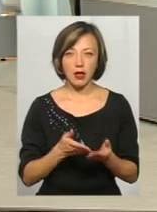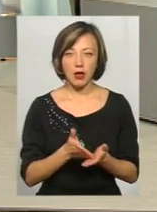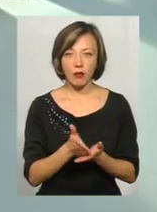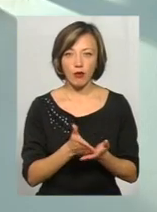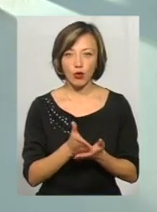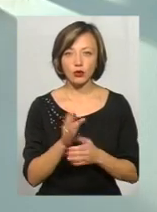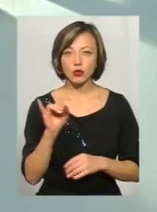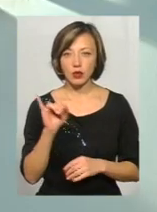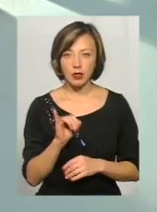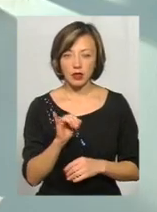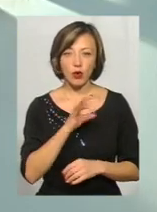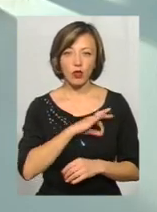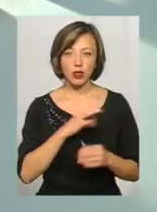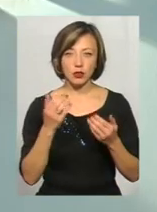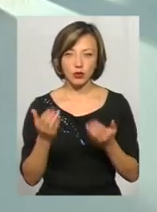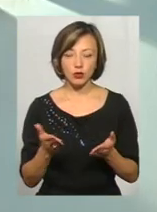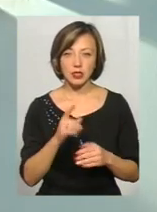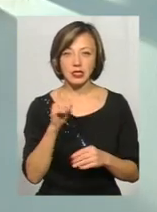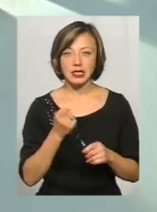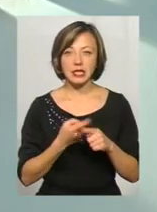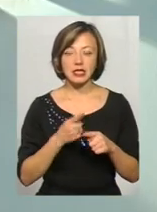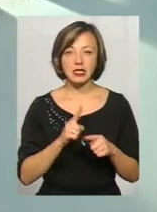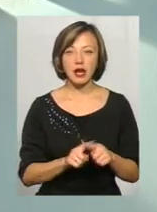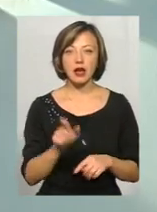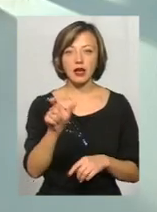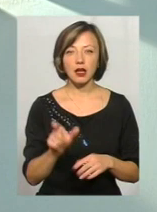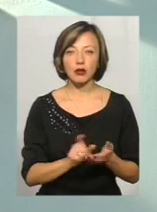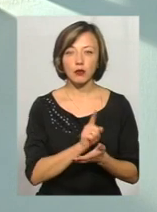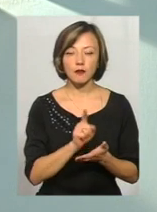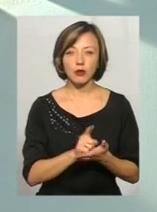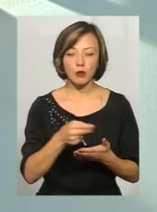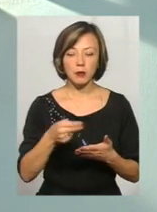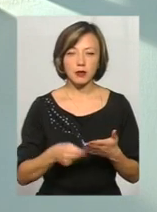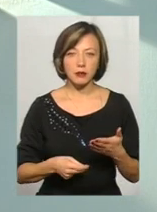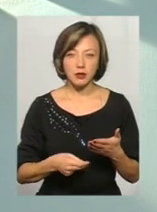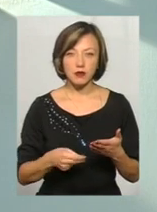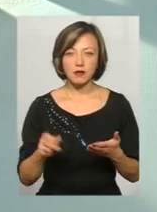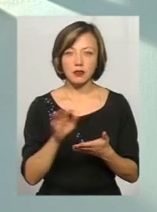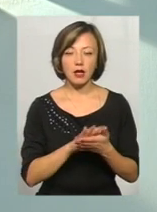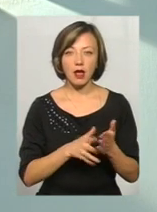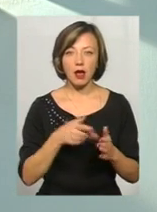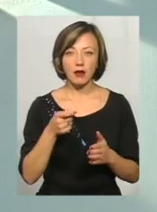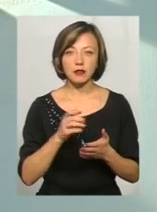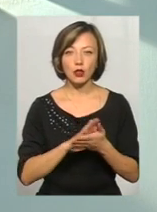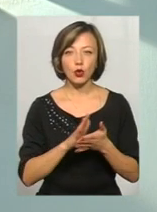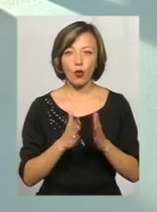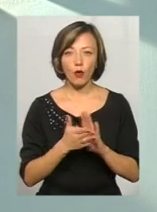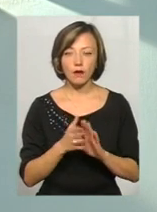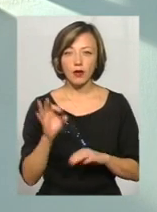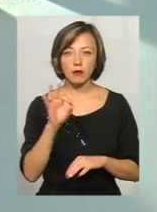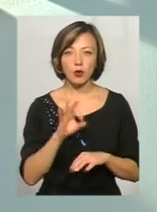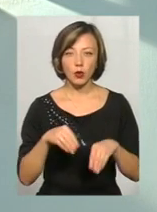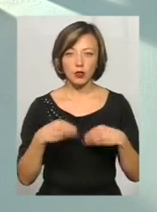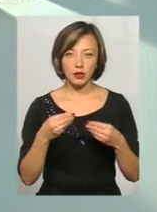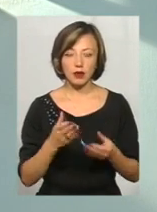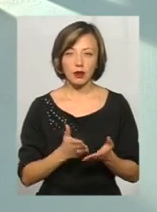користуйтесь. За це клієнт обов'язково підписується в заявці договорів, коли